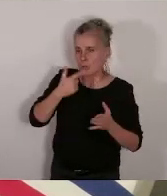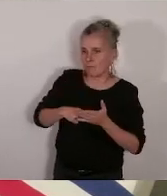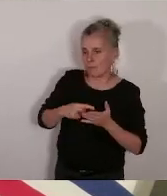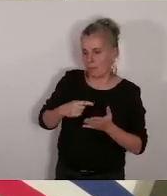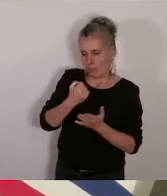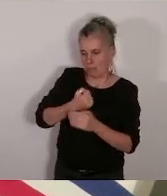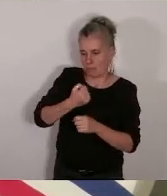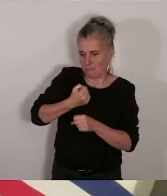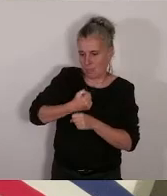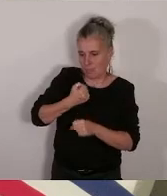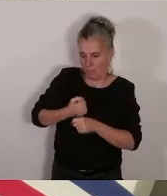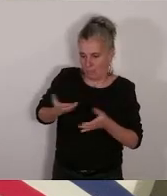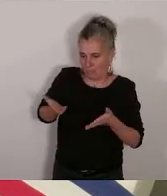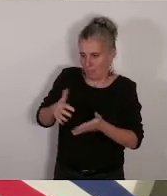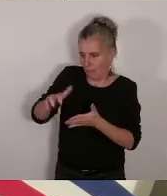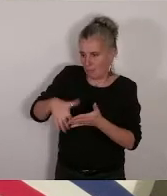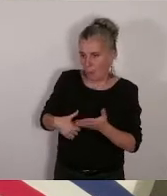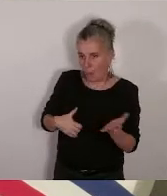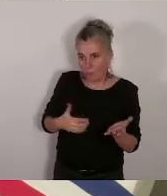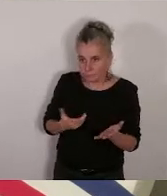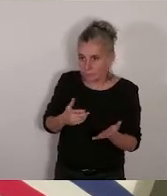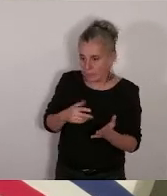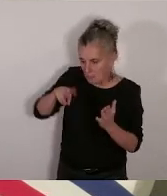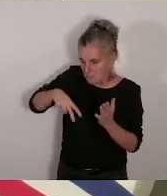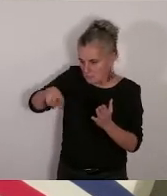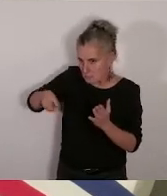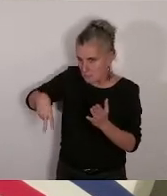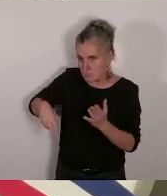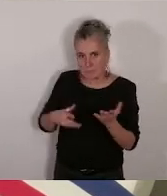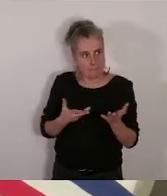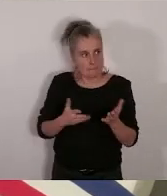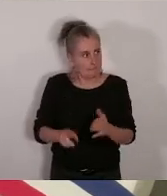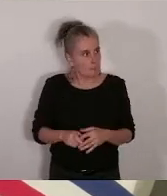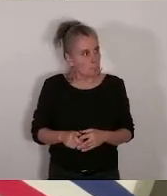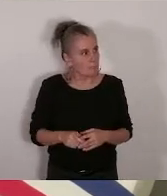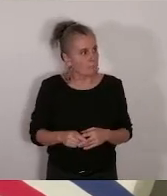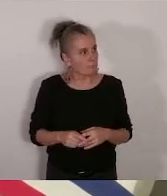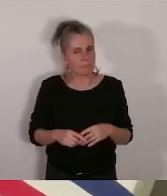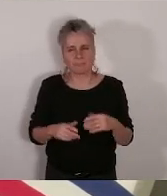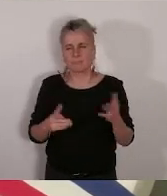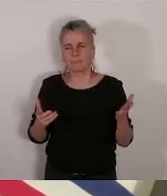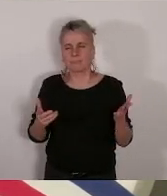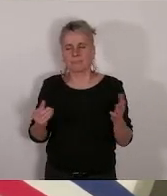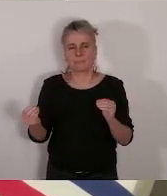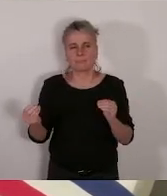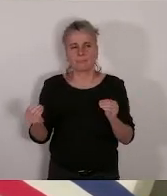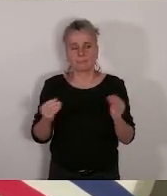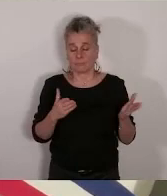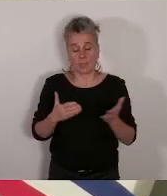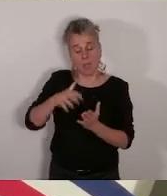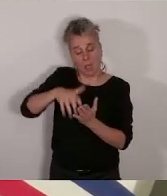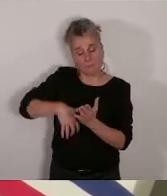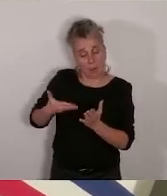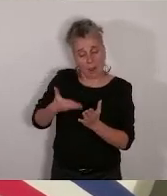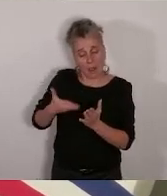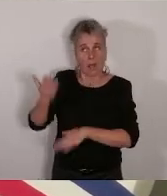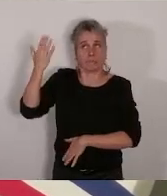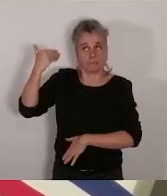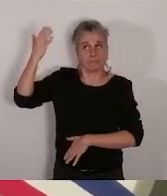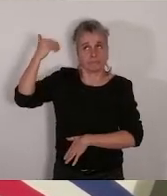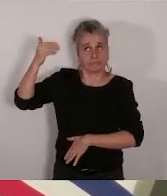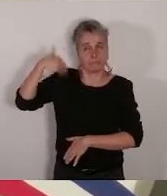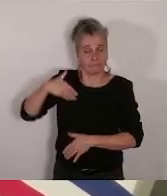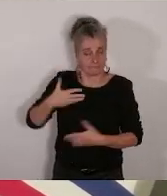et prendre le temps de poser des questions mais que c'est bien parce que parce que ça fait longtemps qu'il existe exactement et